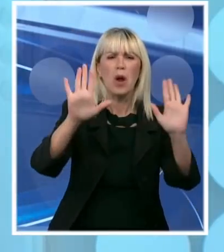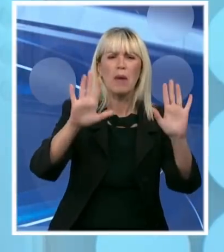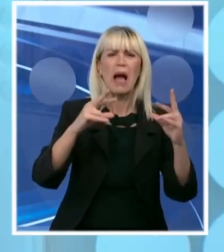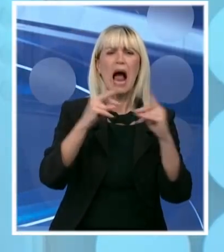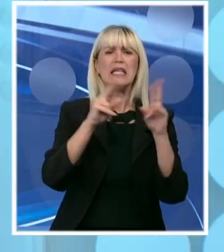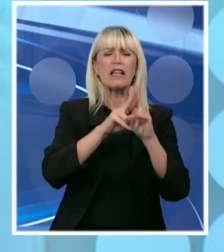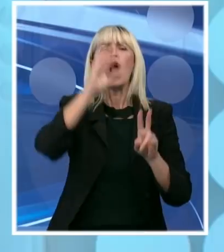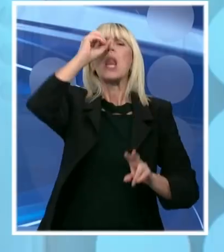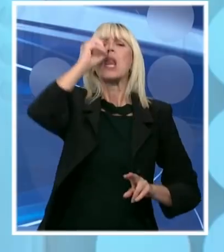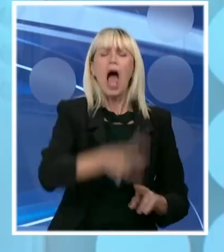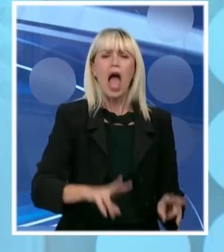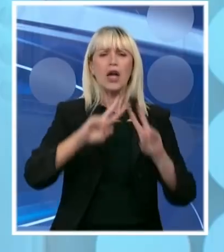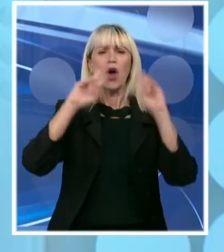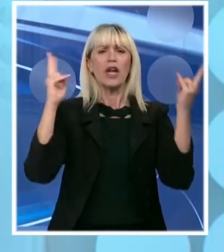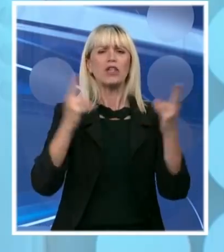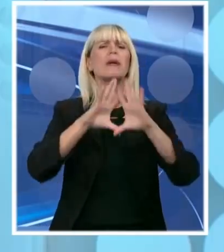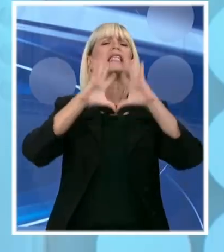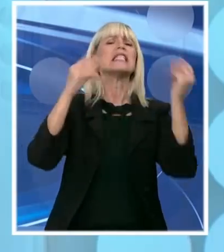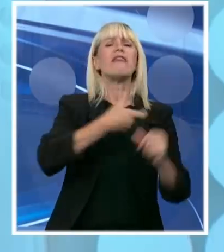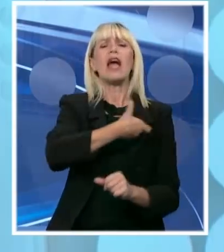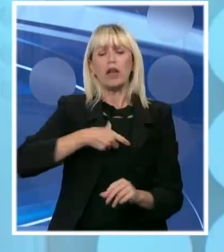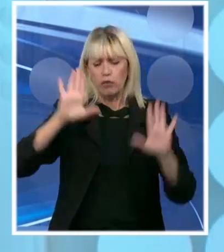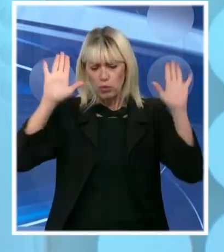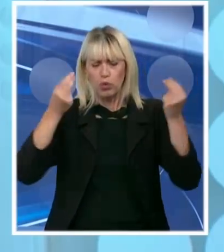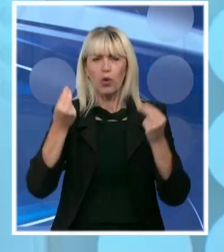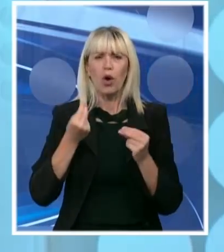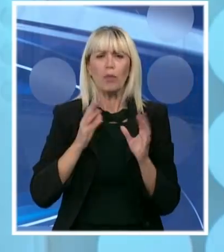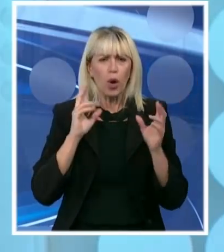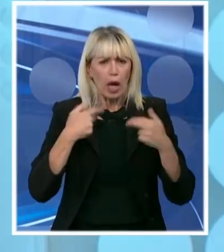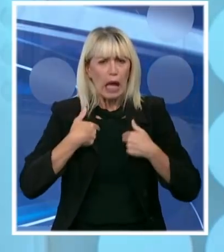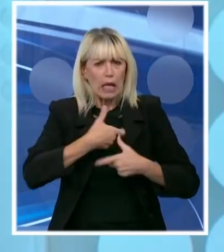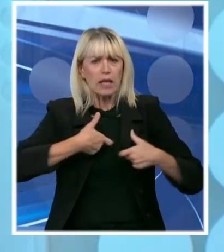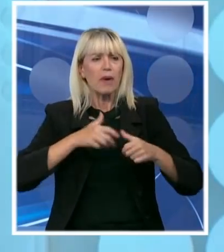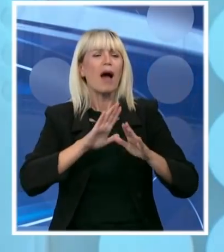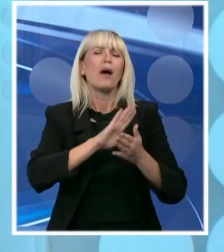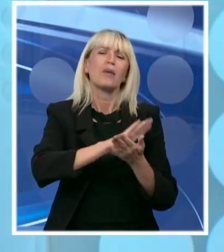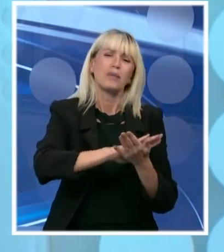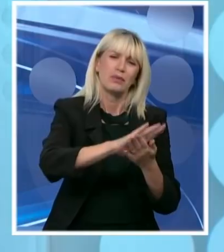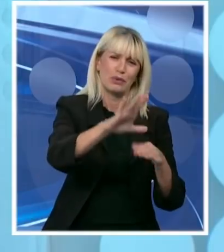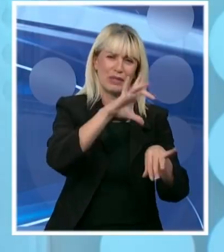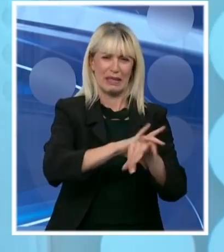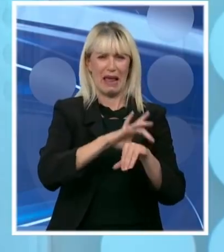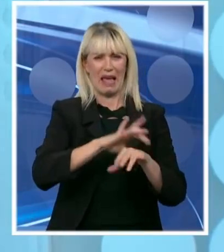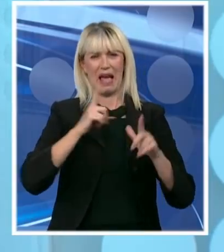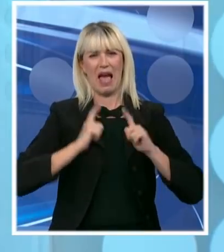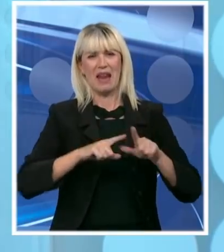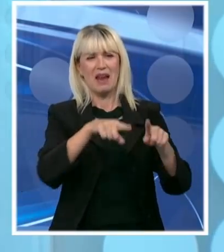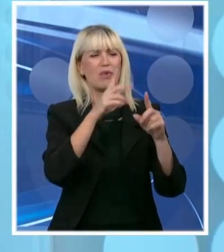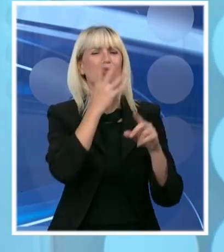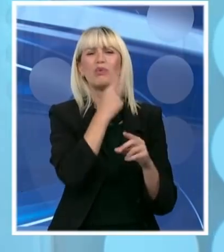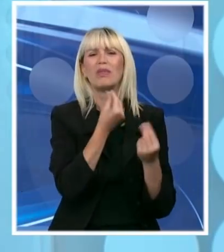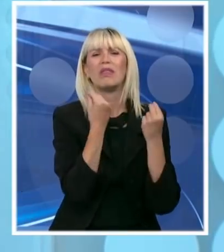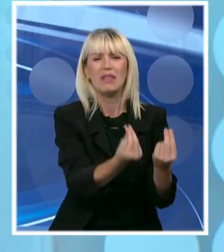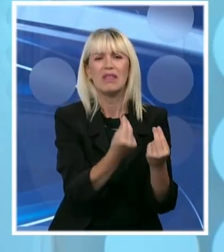to smo zaključili. I za sve je kriv. Aj ljudi, ostavite bre ove ljude. Ostavite ove lekare na miru. Ostavite te divne ljude.